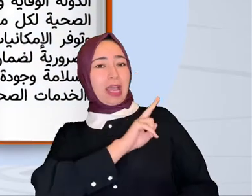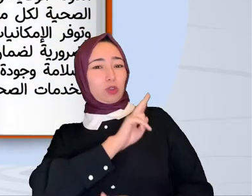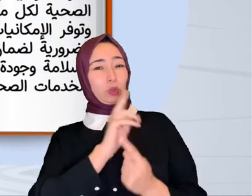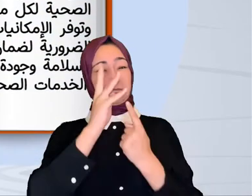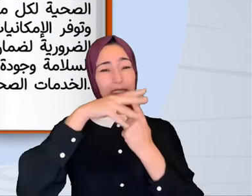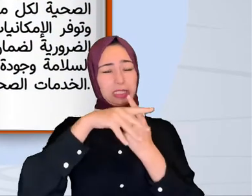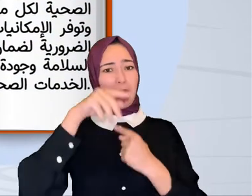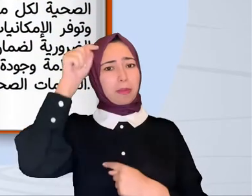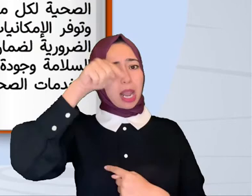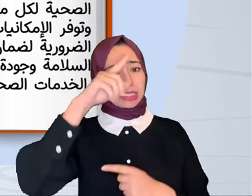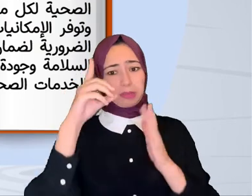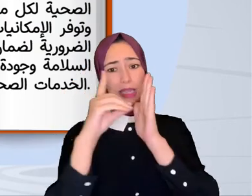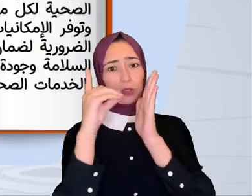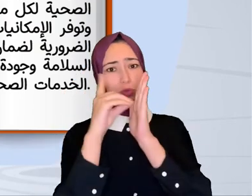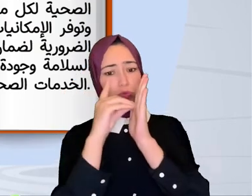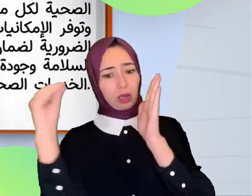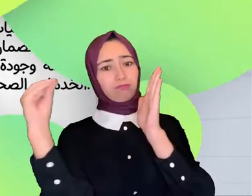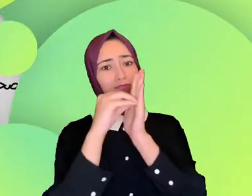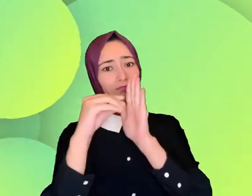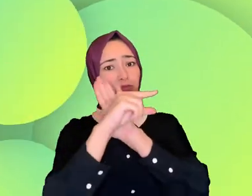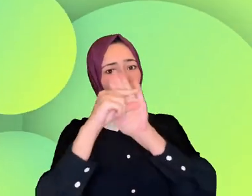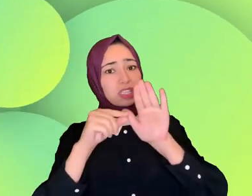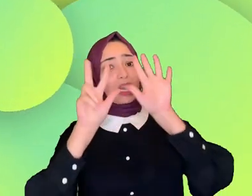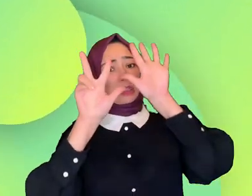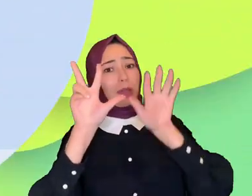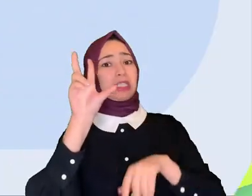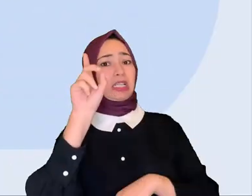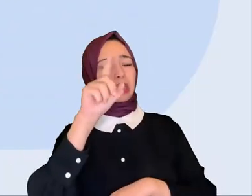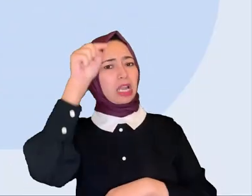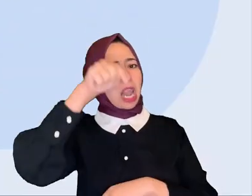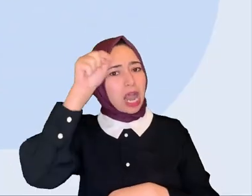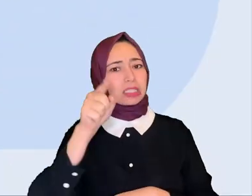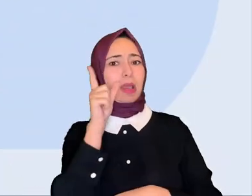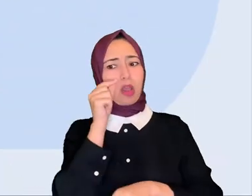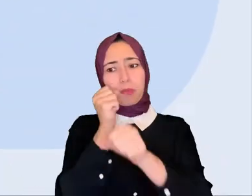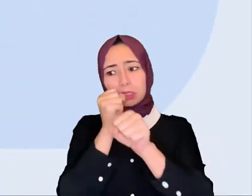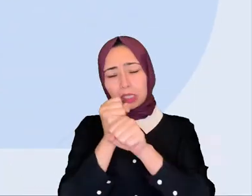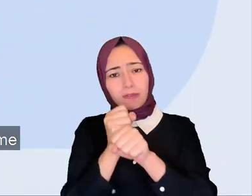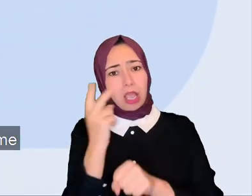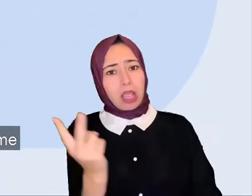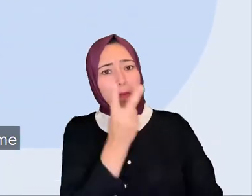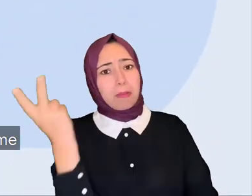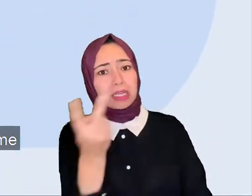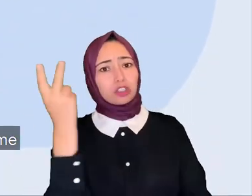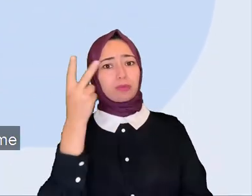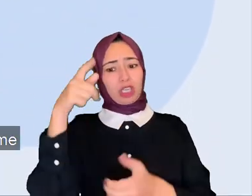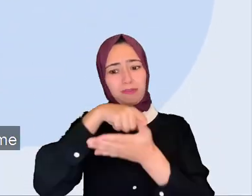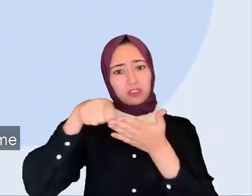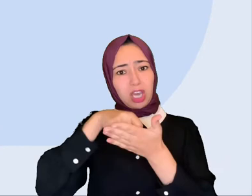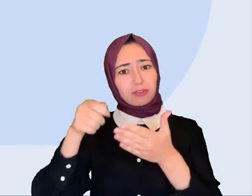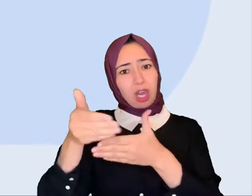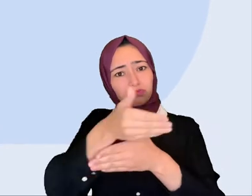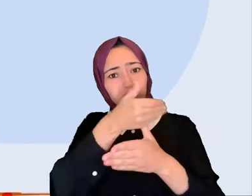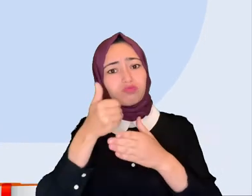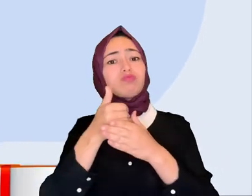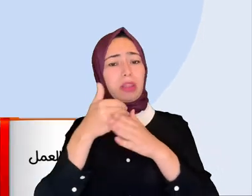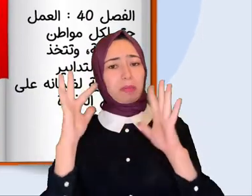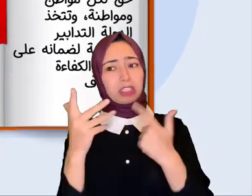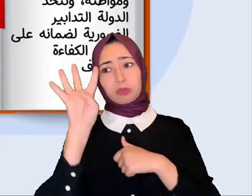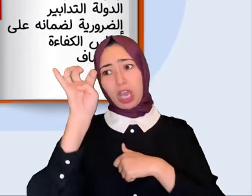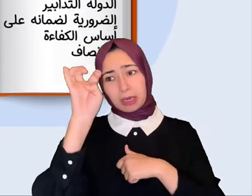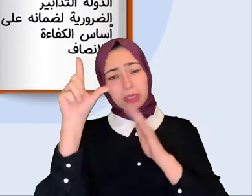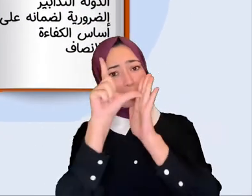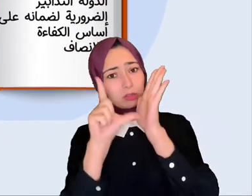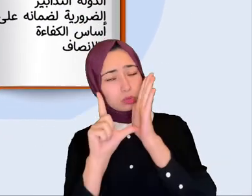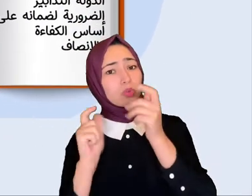الضمان الاجتماعي اللي نص عليهم الدستور في الفصل 38 ويزيد يحرمه من حقه في العمل والحق في الاجر العادل المضمون زاده